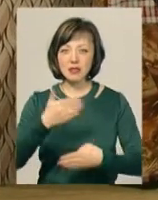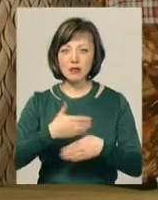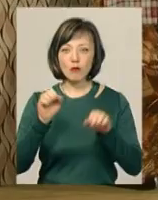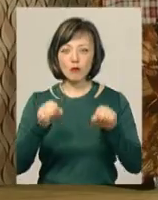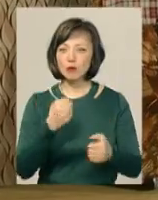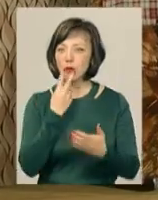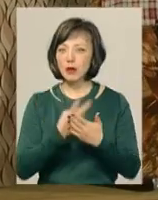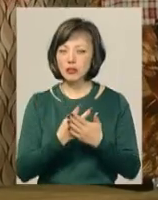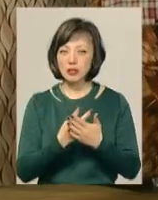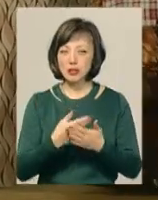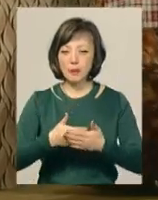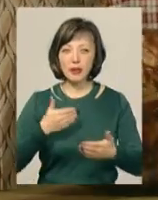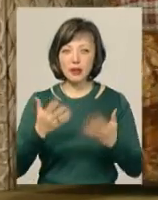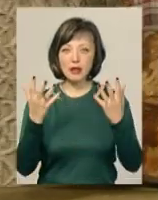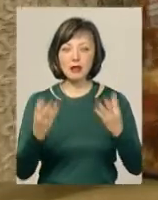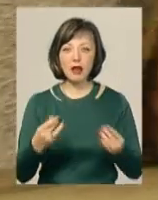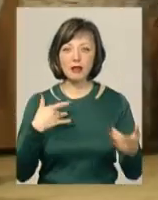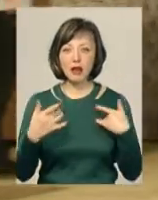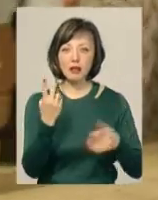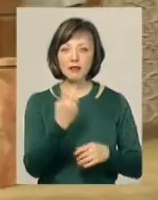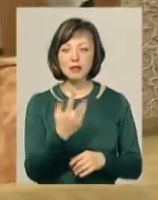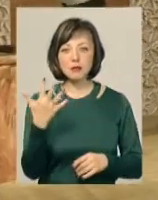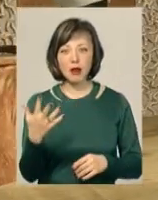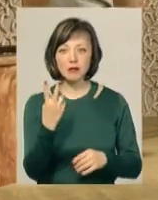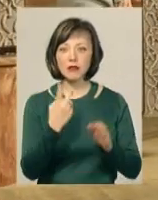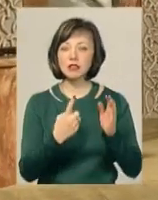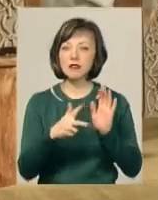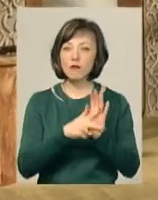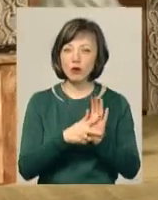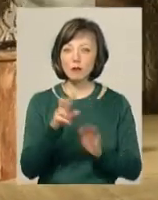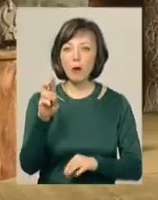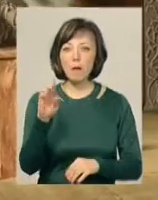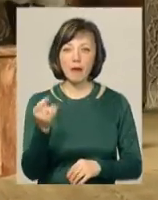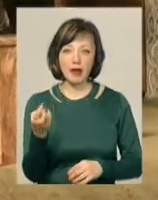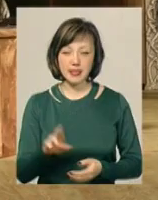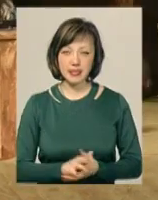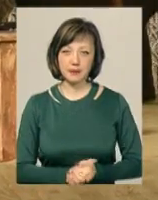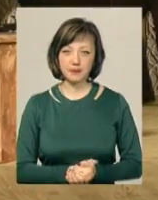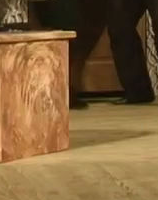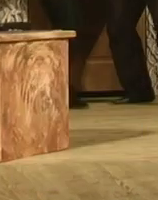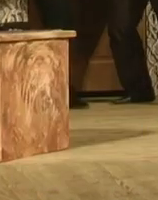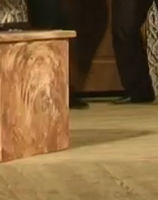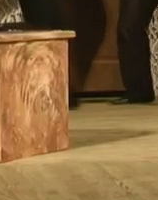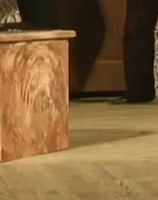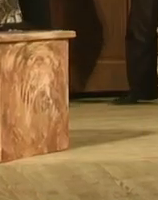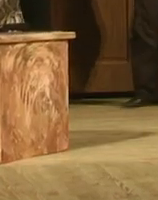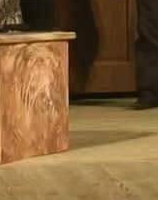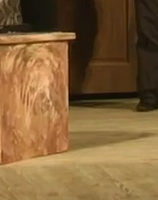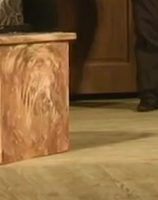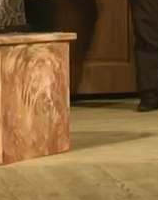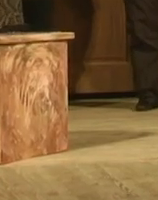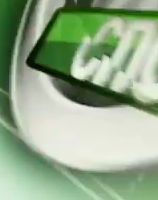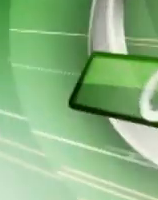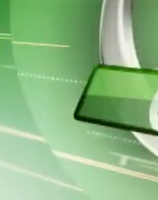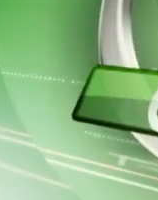хмельничани зможуть побачити напередодні Дня театру – 25 і 28 березня. Тетяна Ворожцова, Володимир Саприкін, новини Поділля,